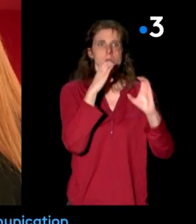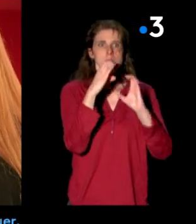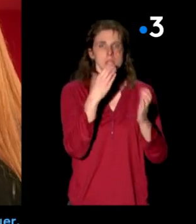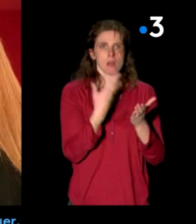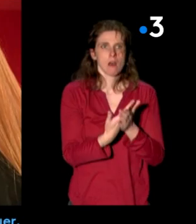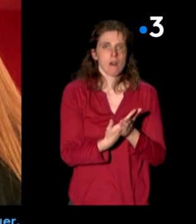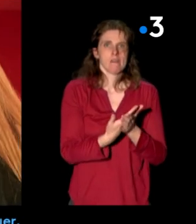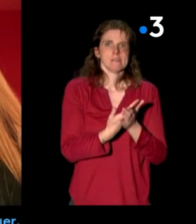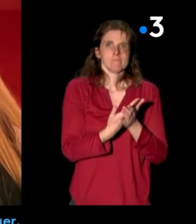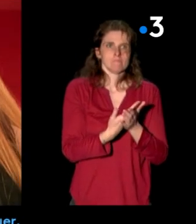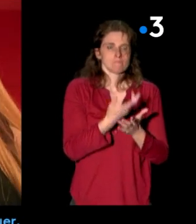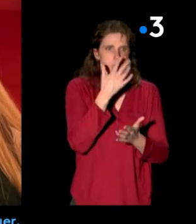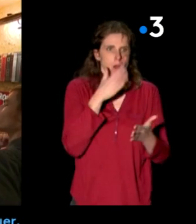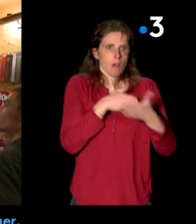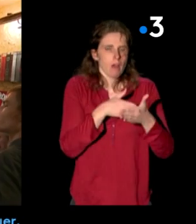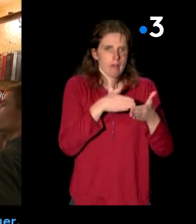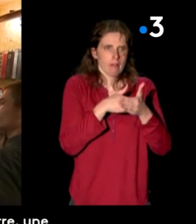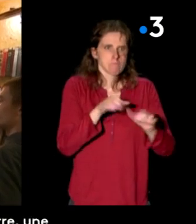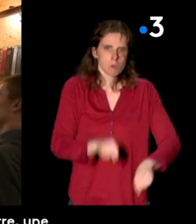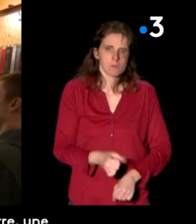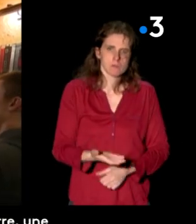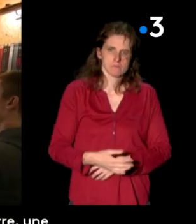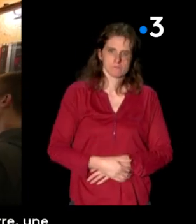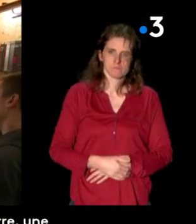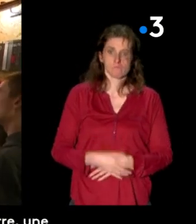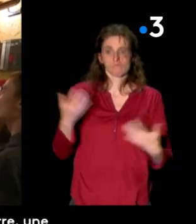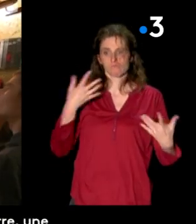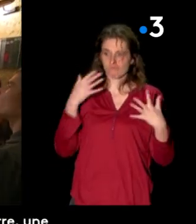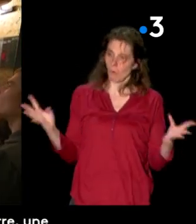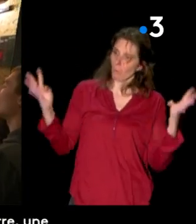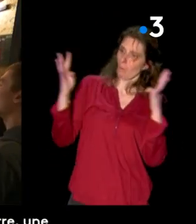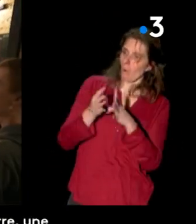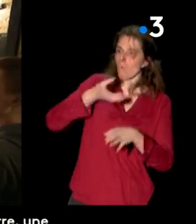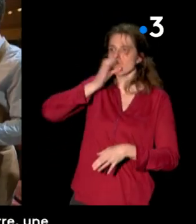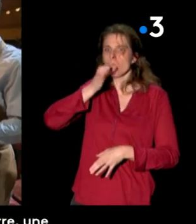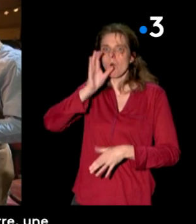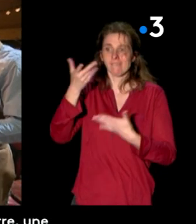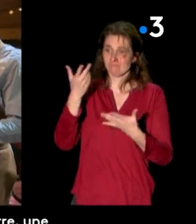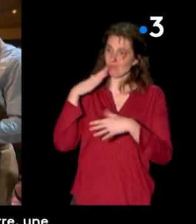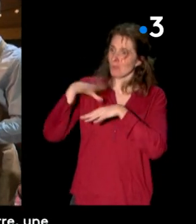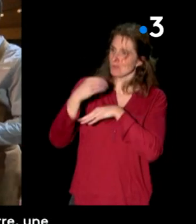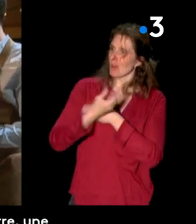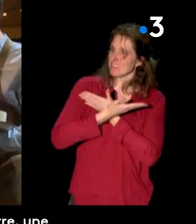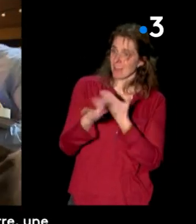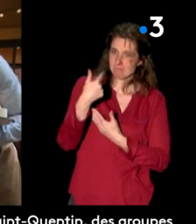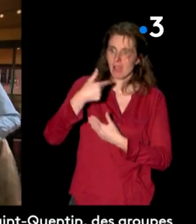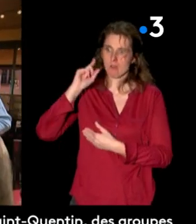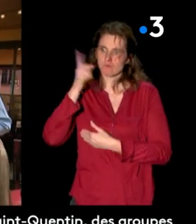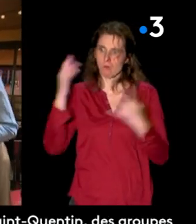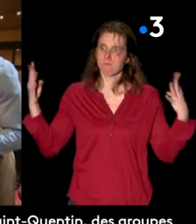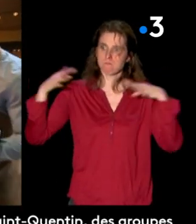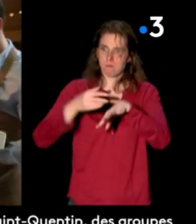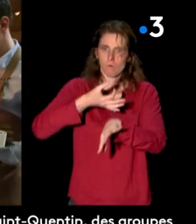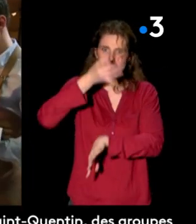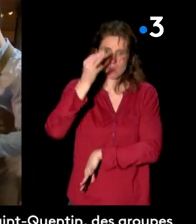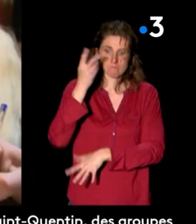ça peut bloquer. Se retrouver pour boire un verre, une sortie simple que les sourds privilégient. Aux quatre